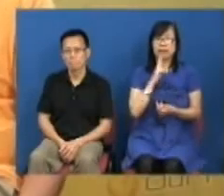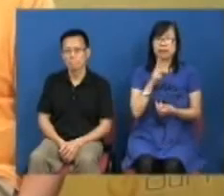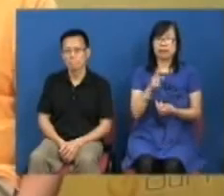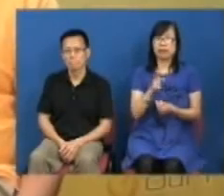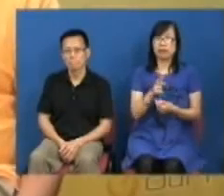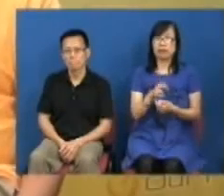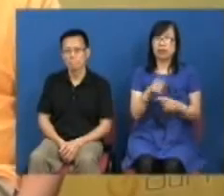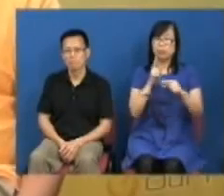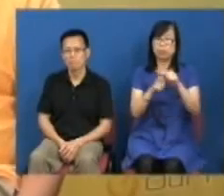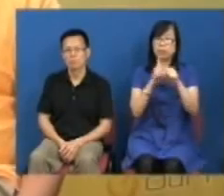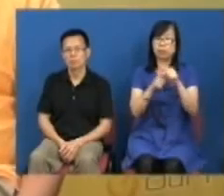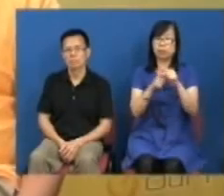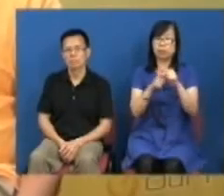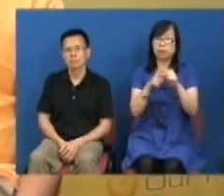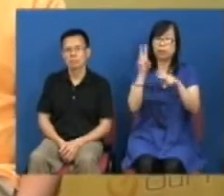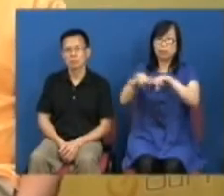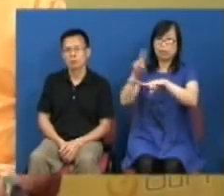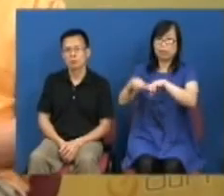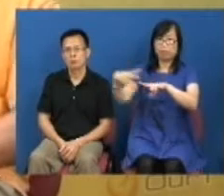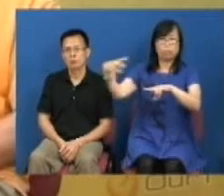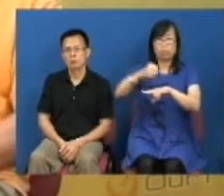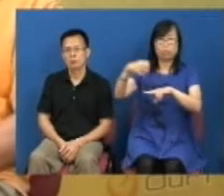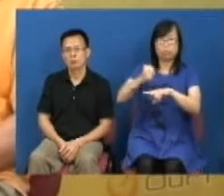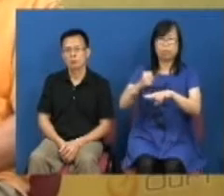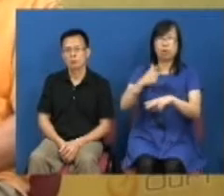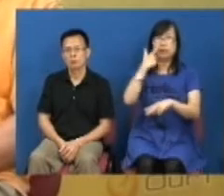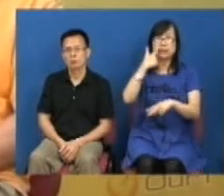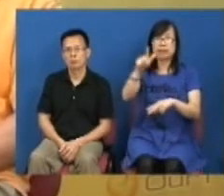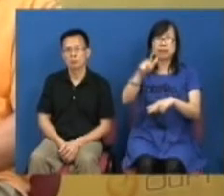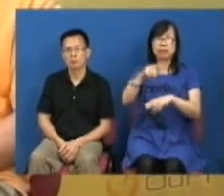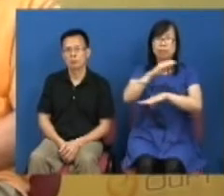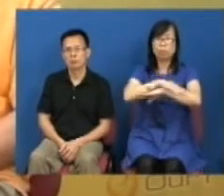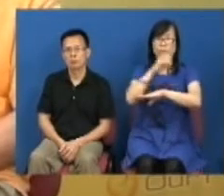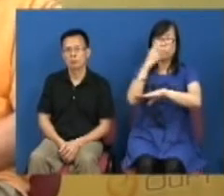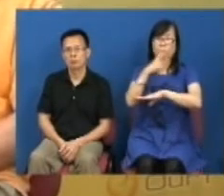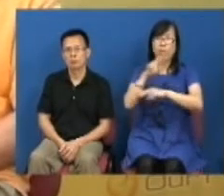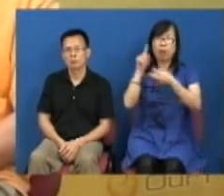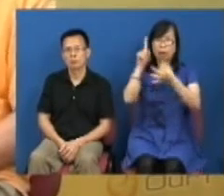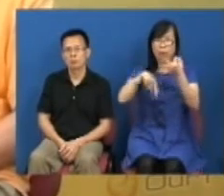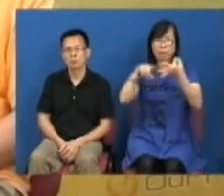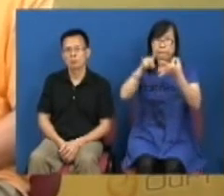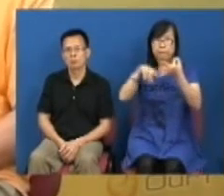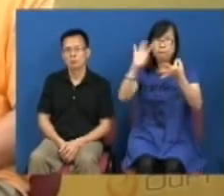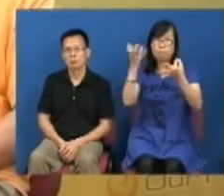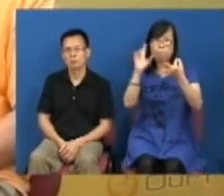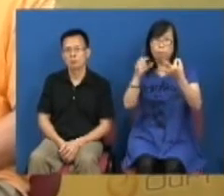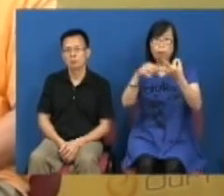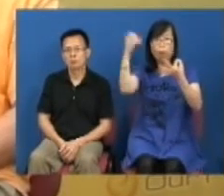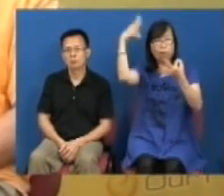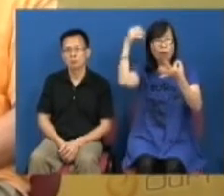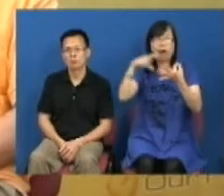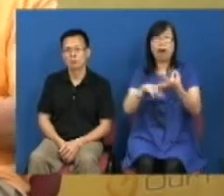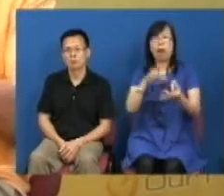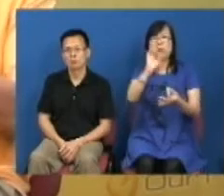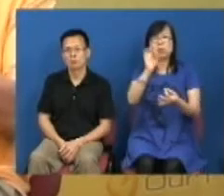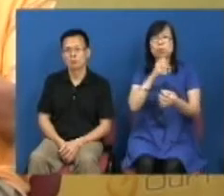中央的领导人好像新任的港澳办主任王光亚走出来说没有处理到一些深层